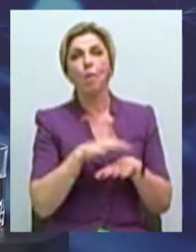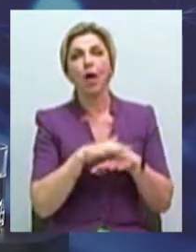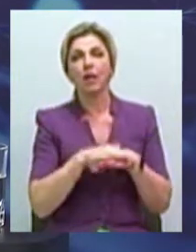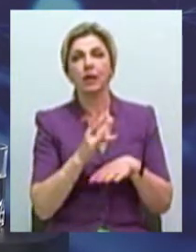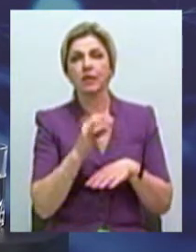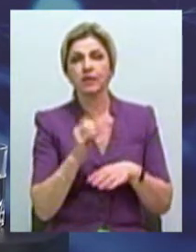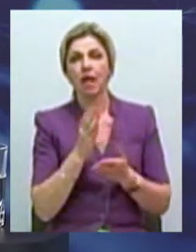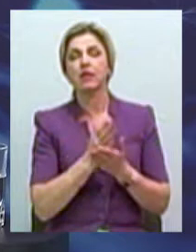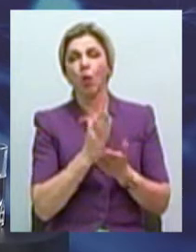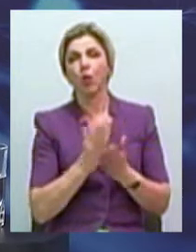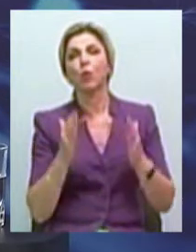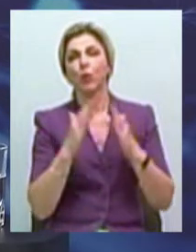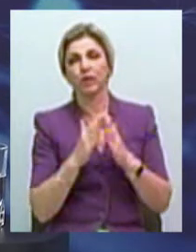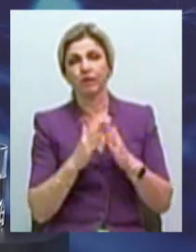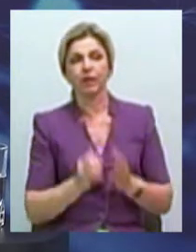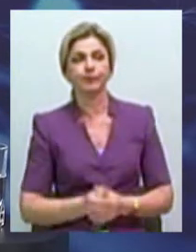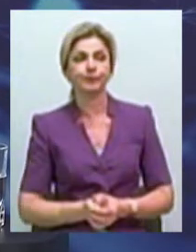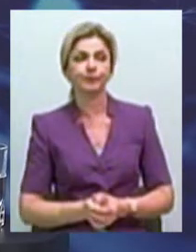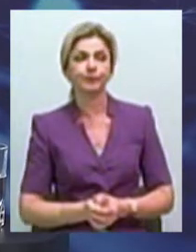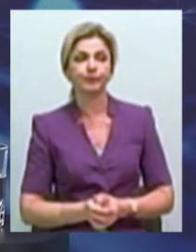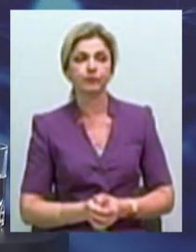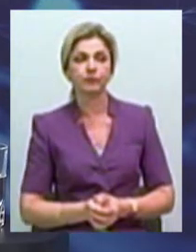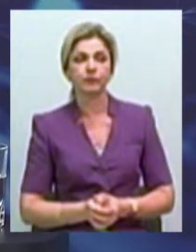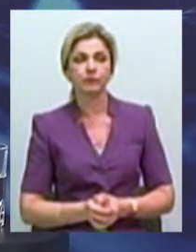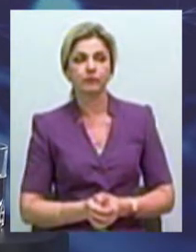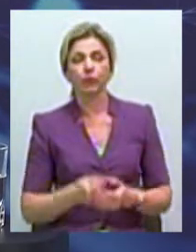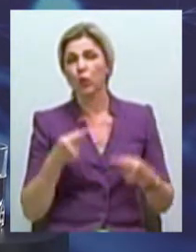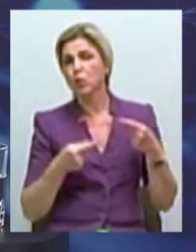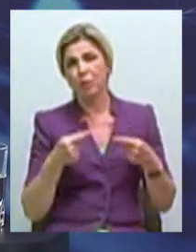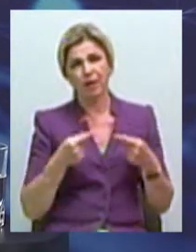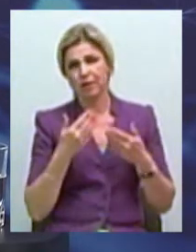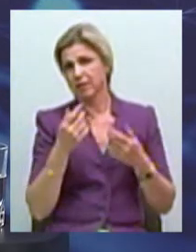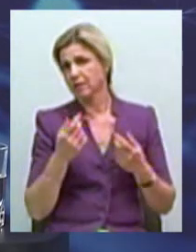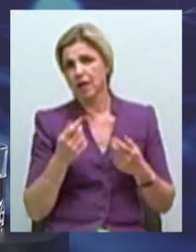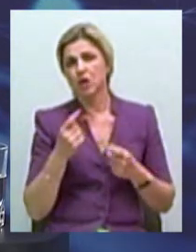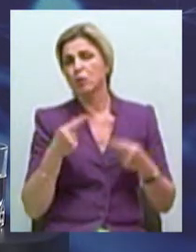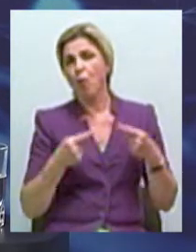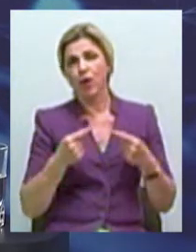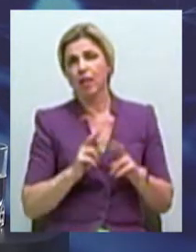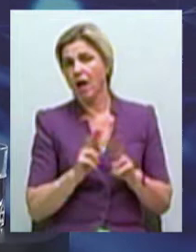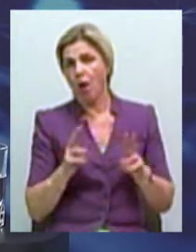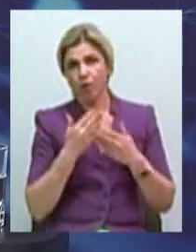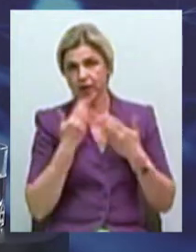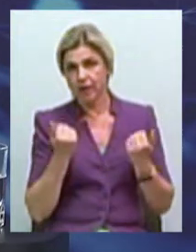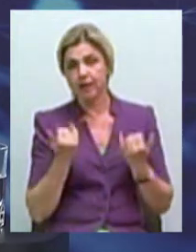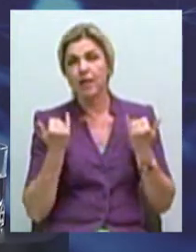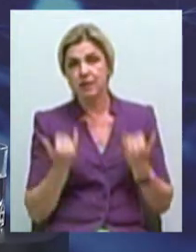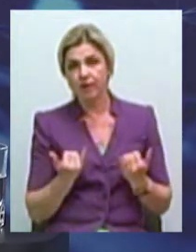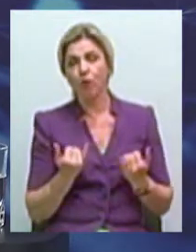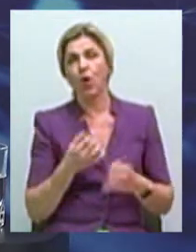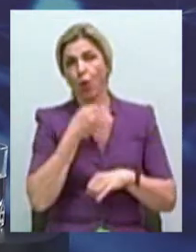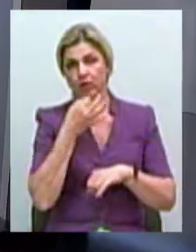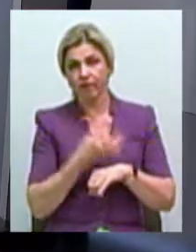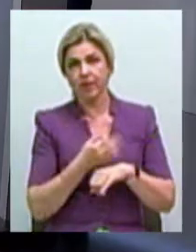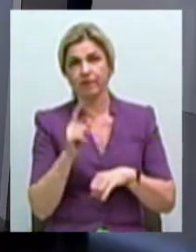перебуватиме будівля? Для-первых, суперечки немає ніякої, тобто немає ніякого спору. На сьогоднішній відповідальність